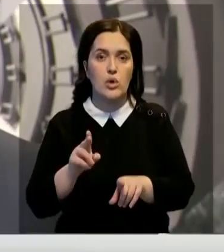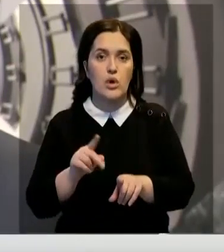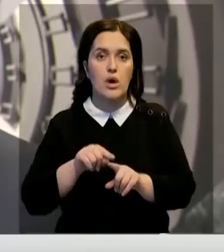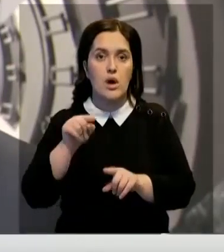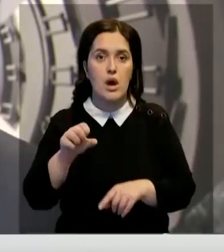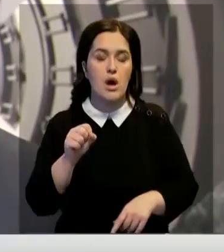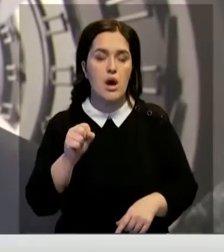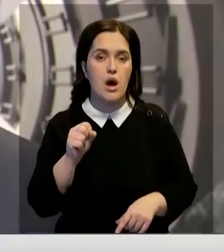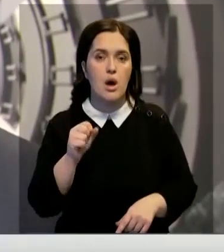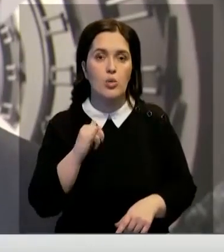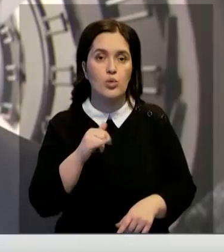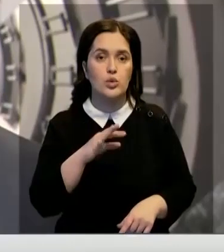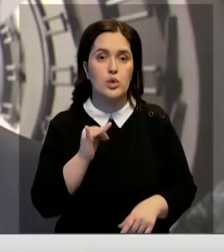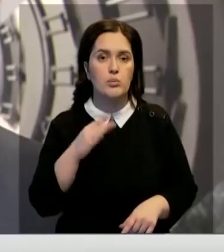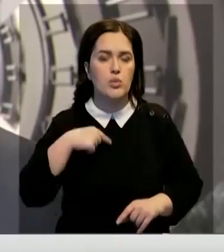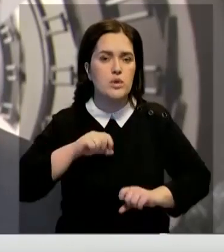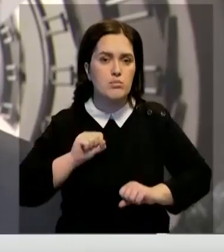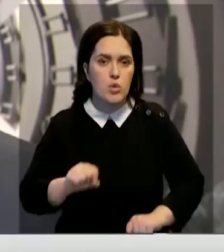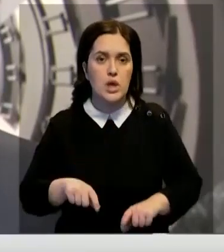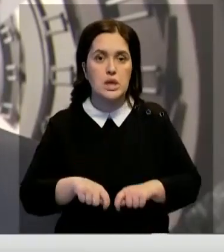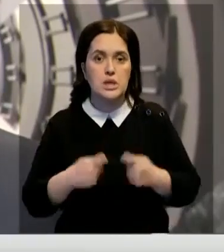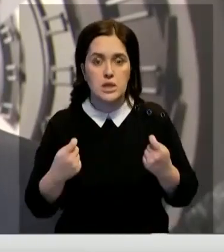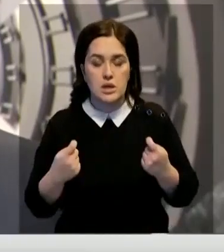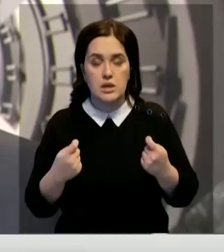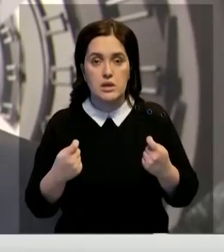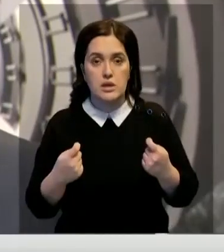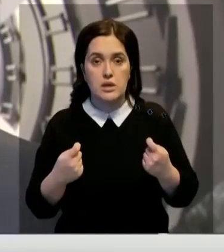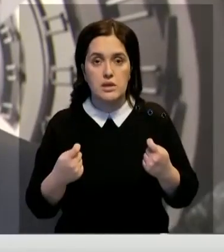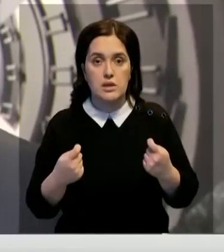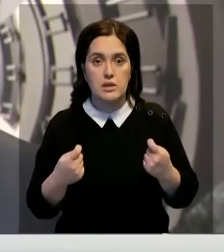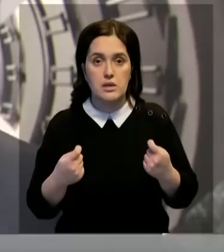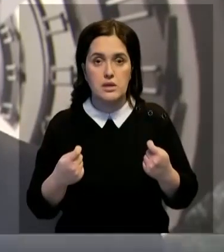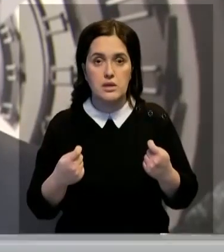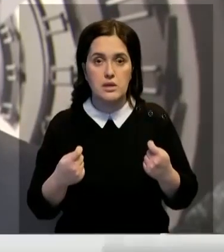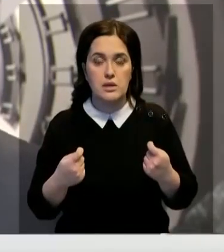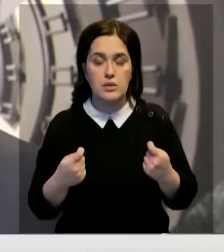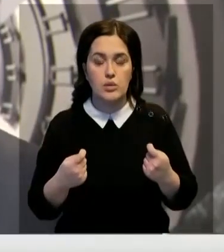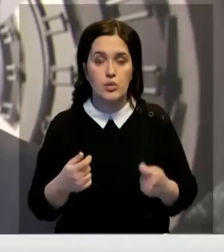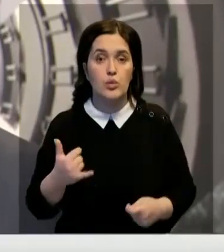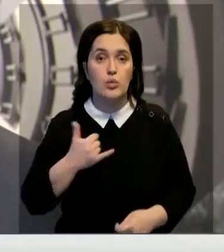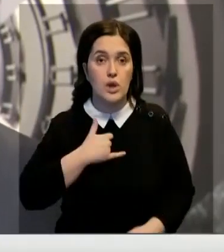аутоиммунные ревматические заболевания. И вот здесь у нас